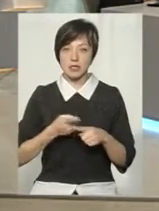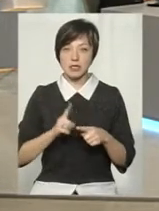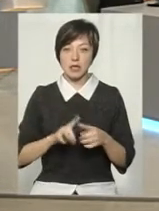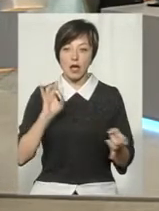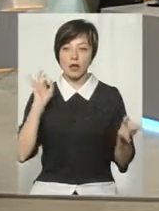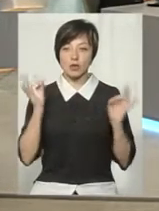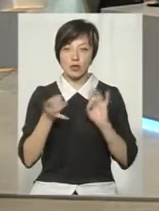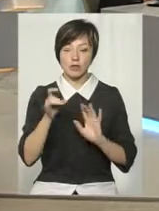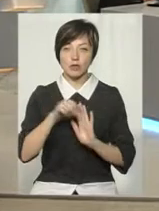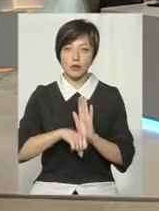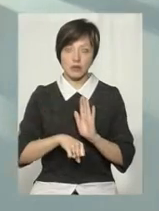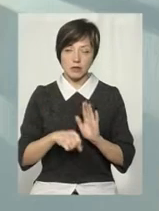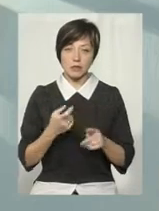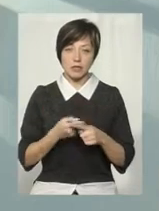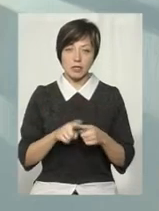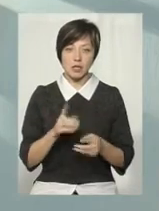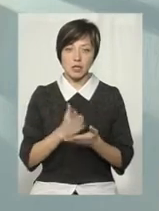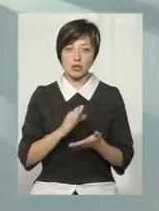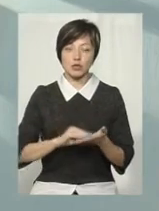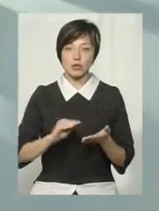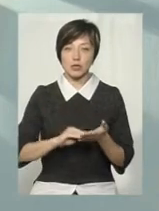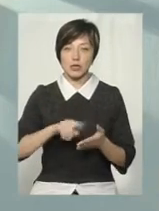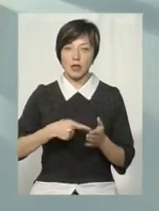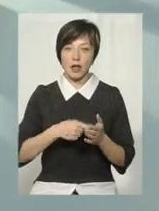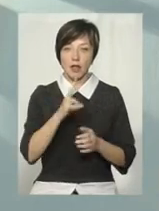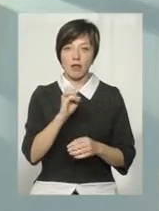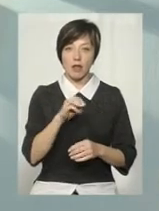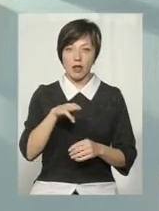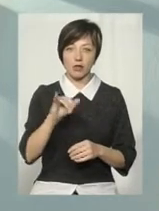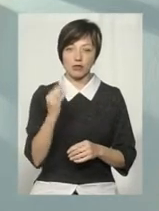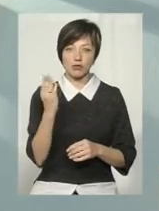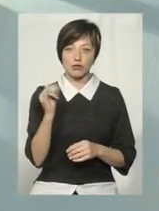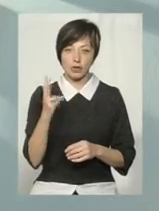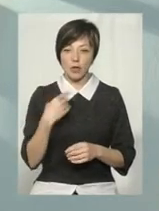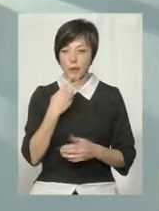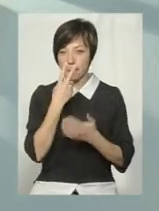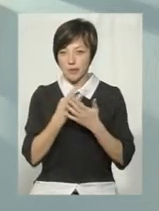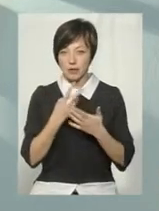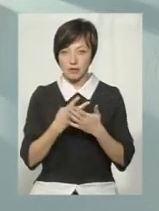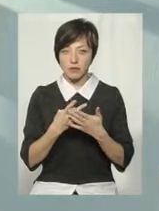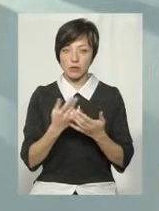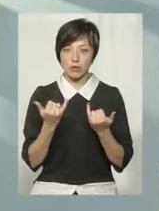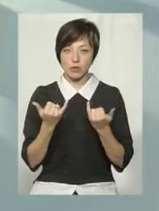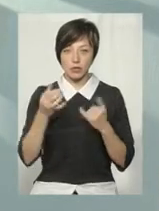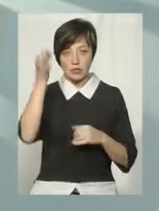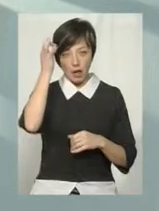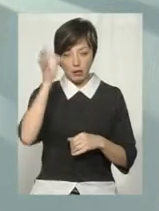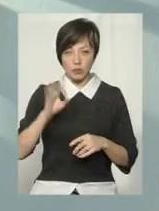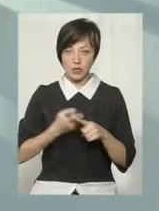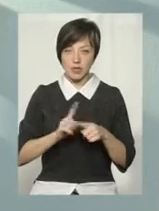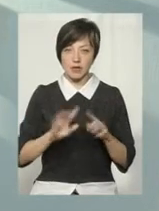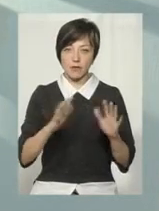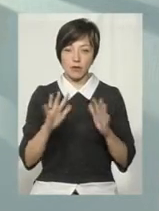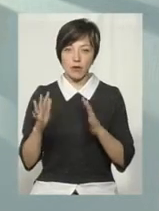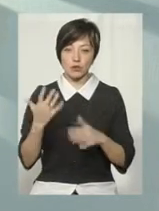резонансне вбивство, так само є журналістки з Нетішина. На жаль, я сьогодні передивилася перед ефіром згадки про цей